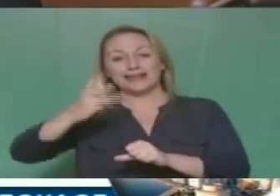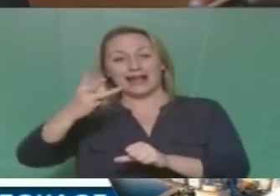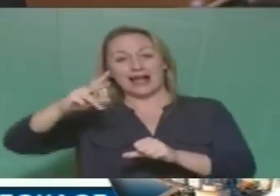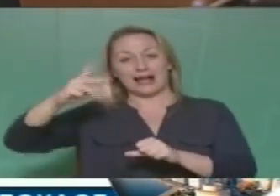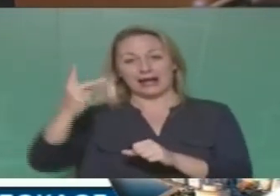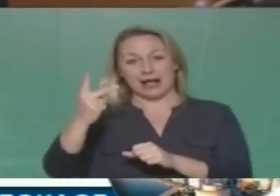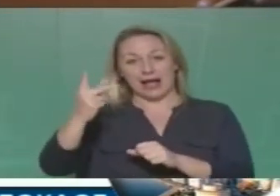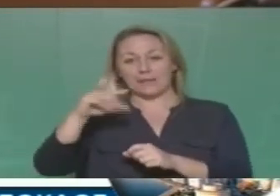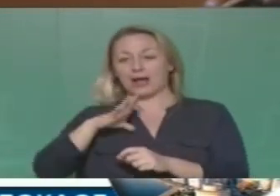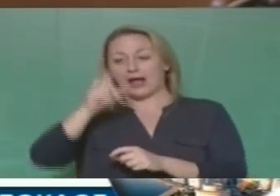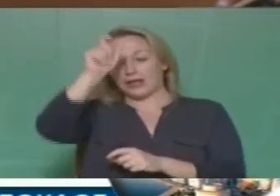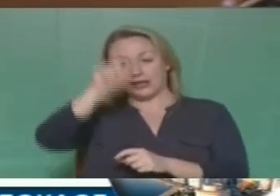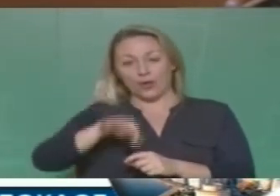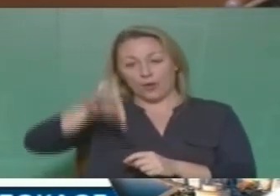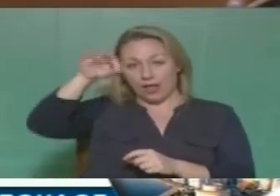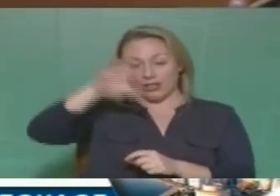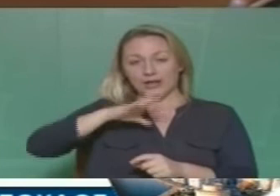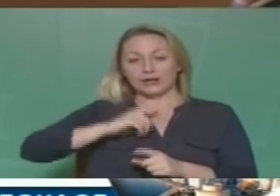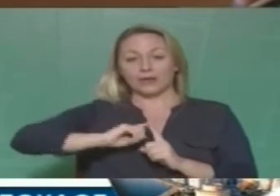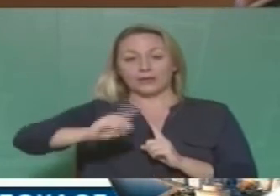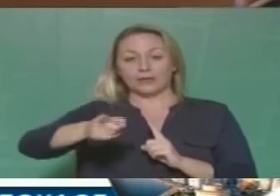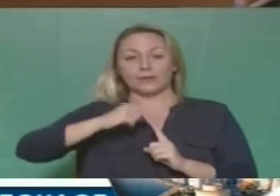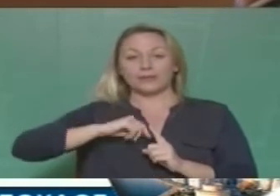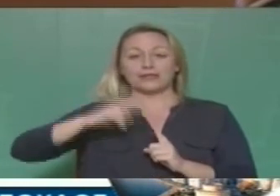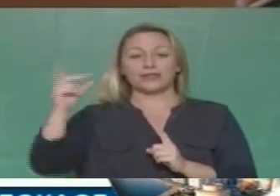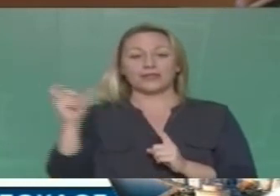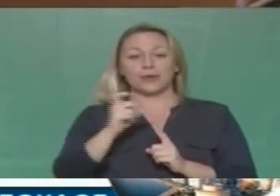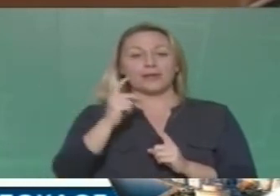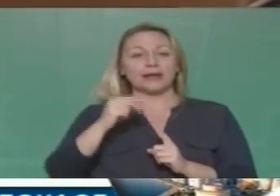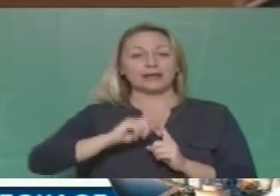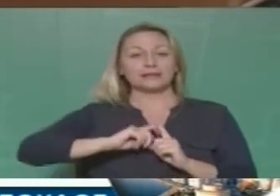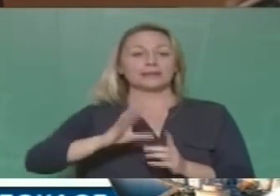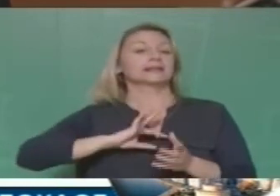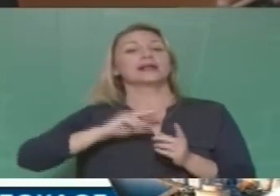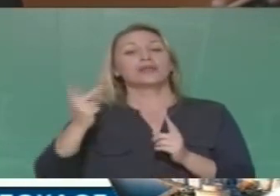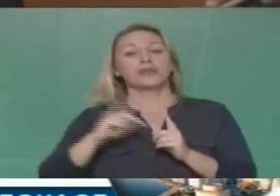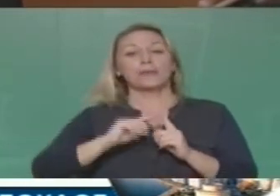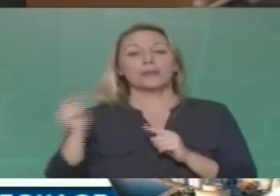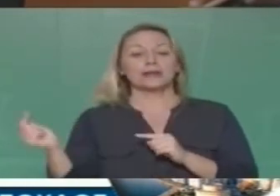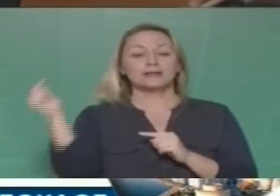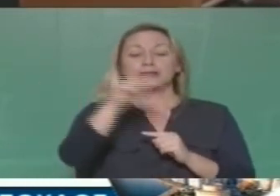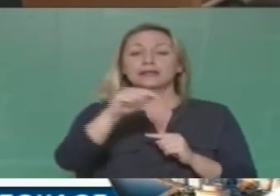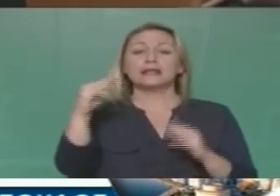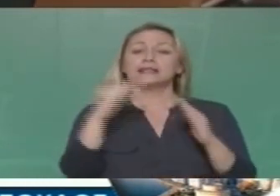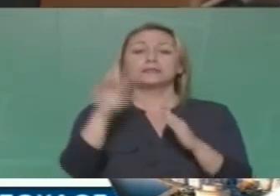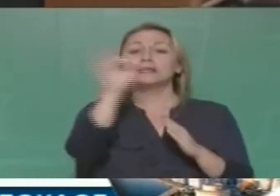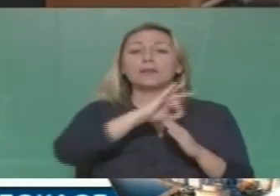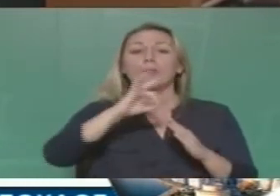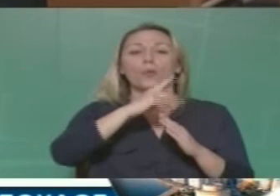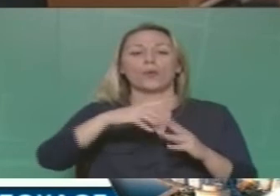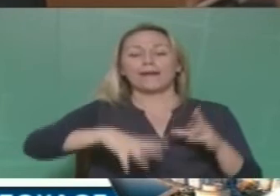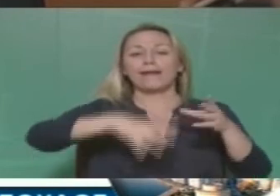και ένας εργαζόμενος ερχότανε και πήγαινε και έρχεται ανά δύο μέρες στα Γιάννενα. Εκεί μένει. Άλλος από την Κατερίνη.